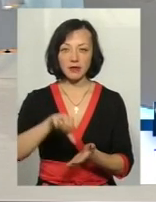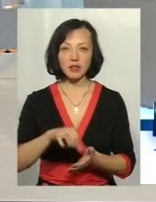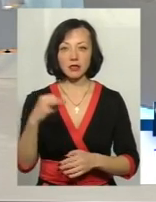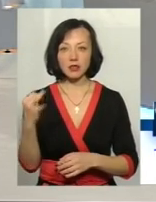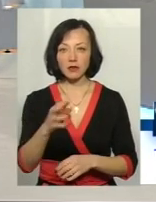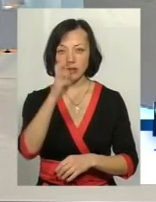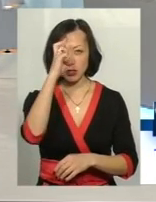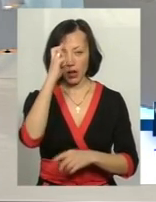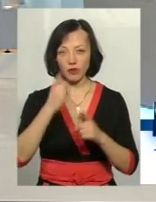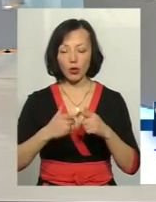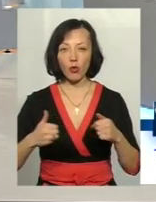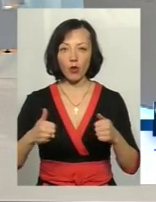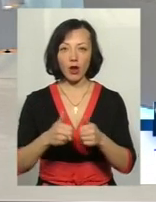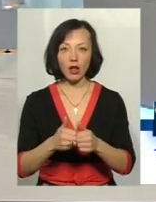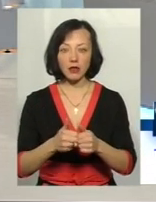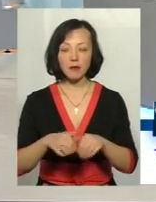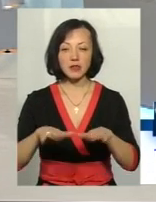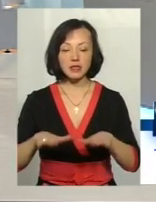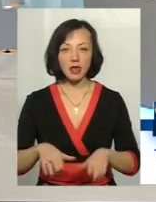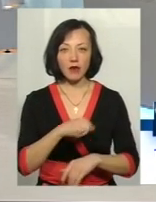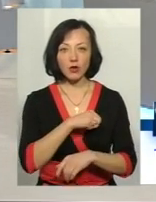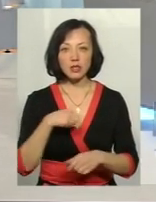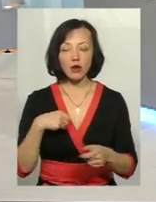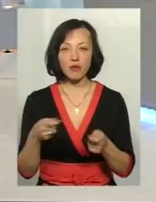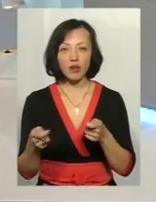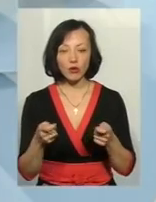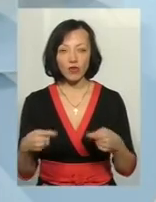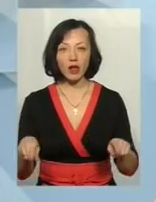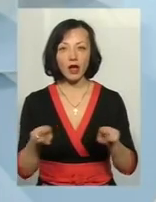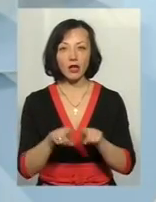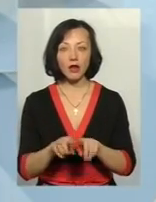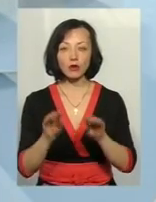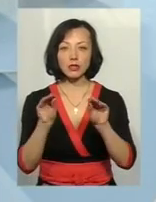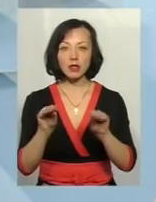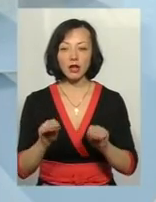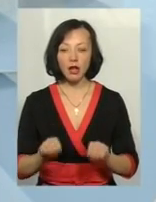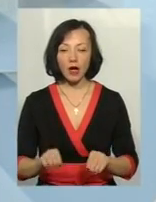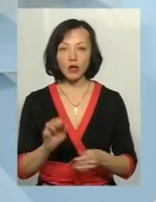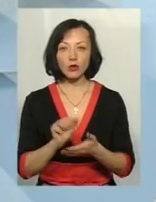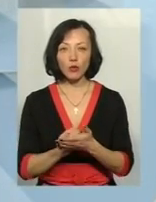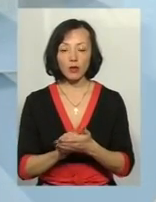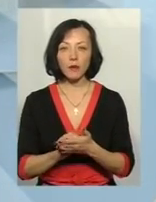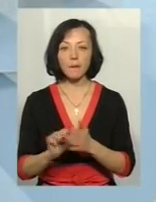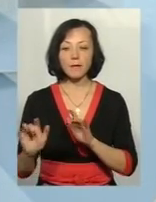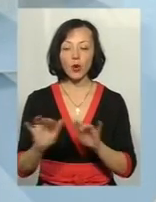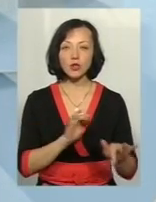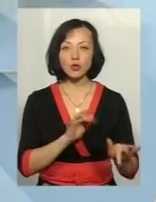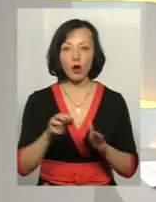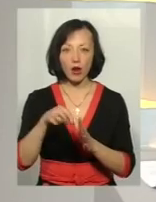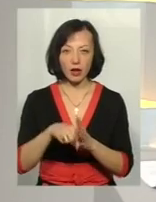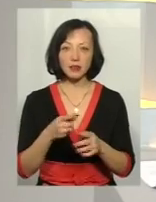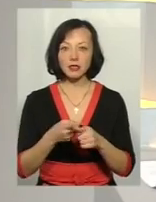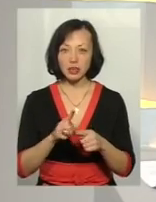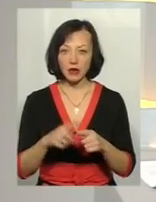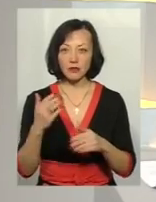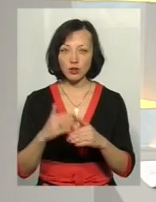в державних органах, органах місцевого самоврядування, а також складання документів процесуального характеру. Тобто це